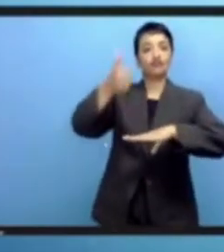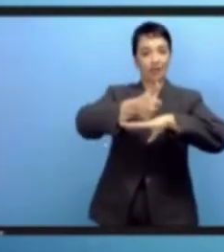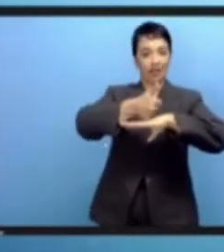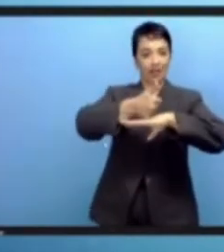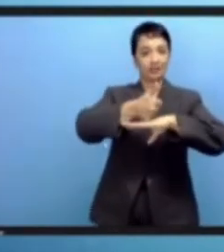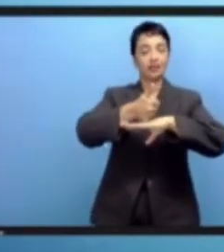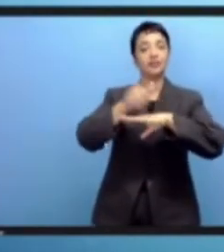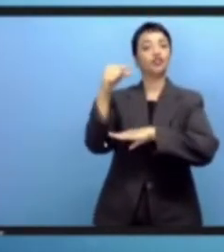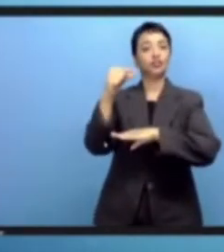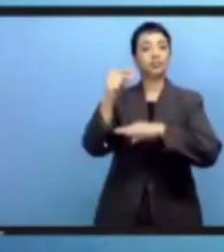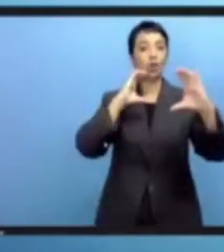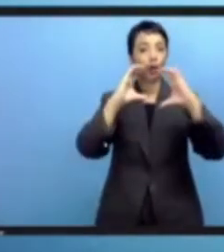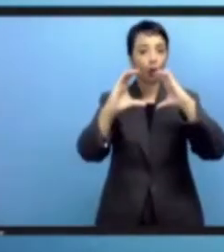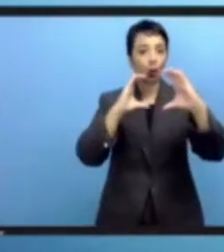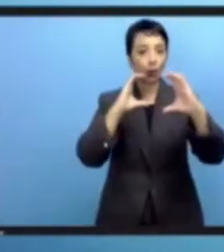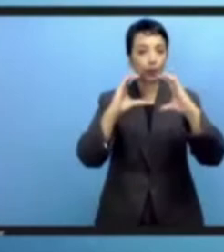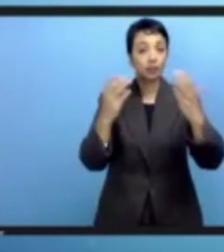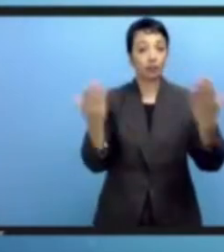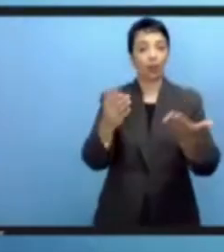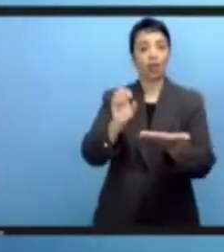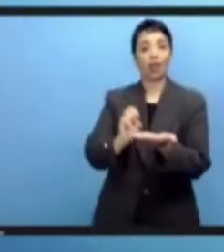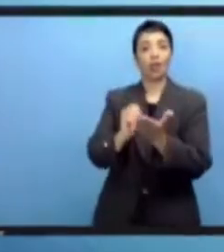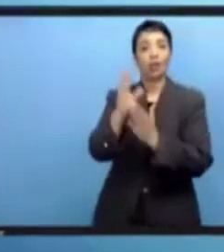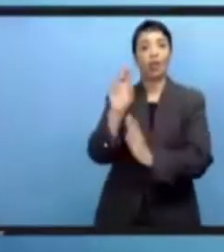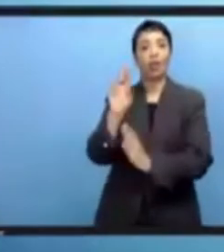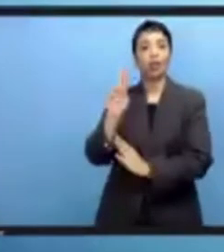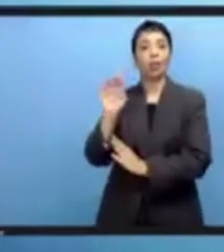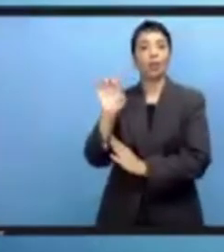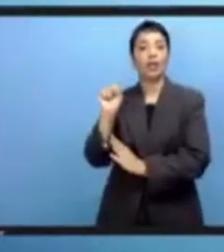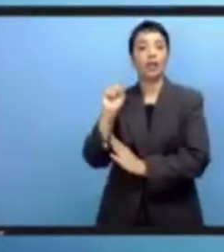للاتصال والمعلومات بمنظمة اليونيسكو